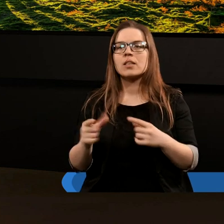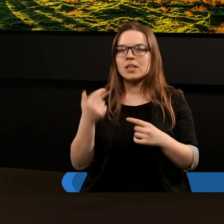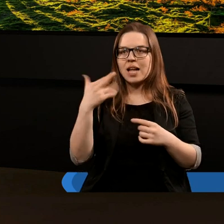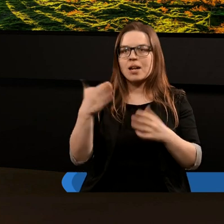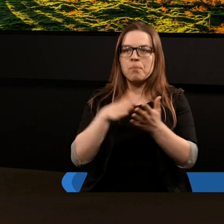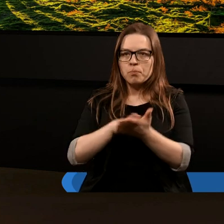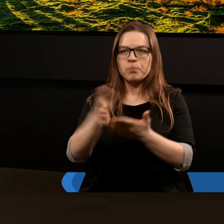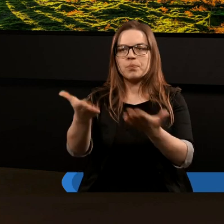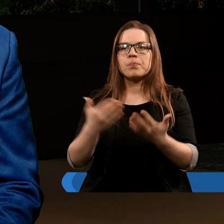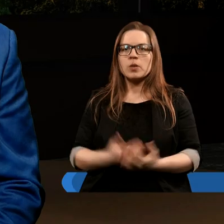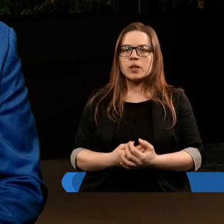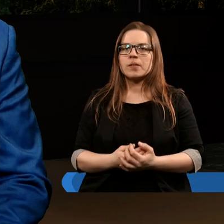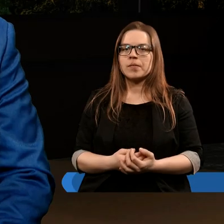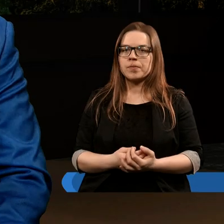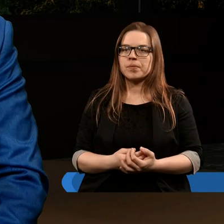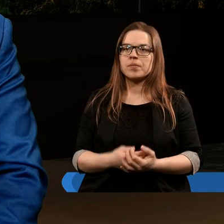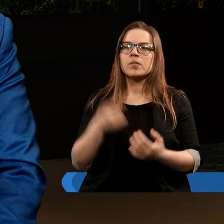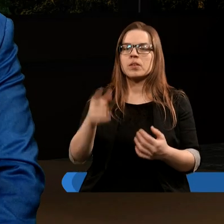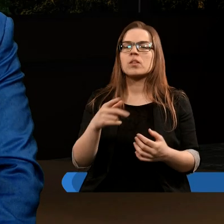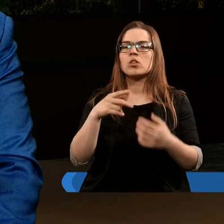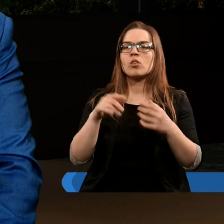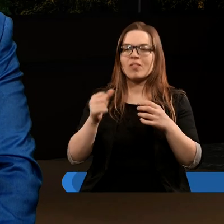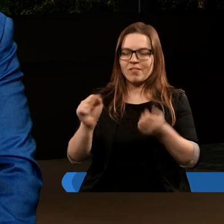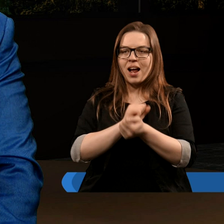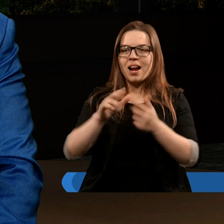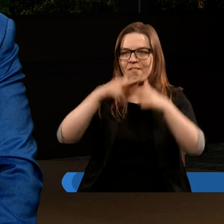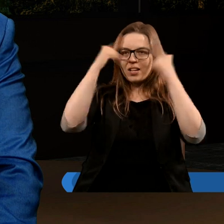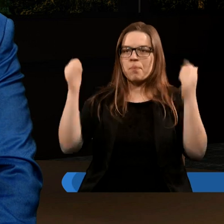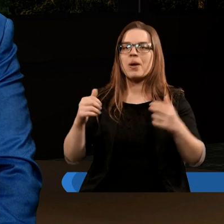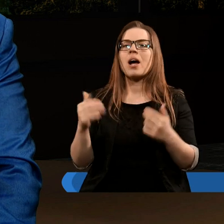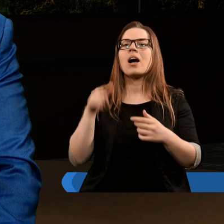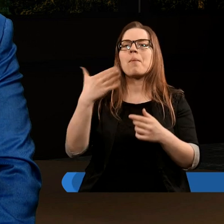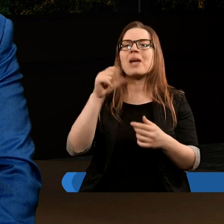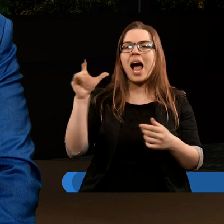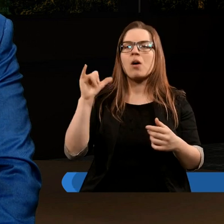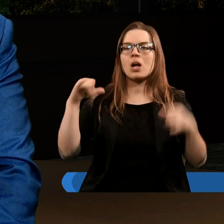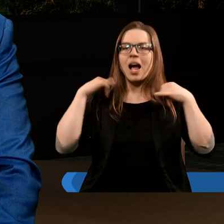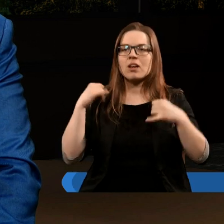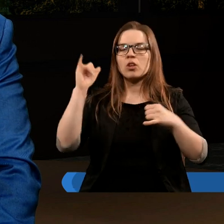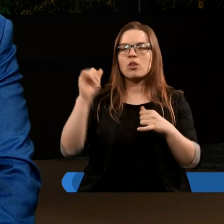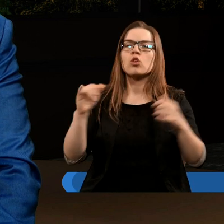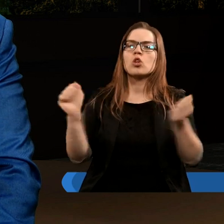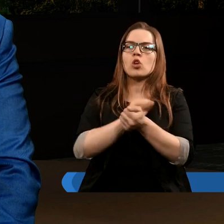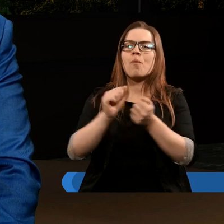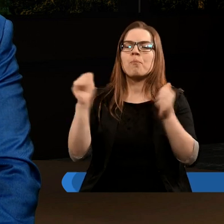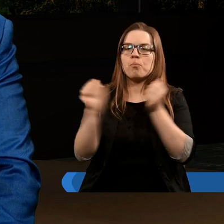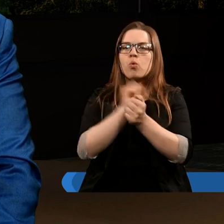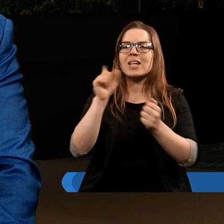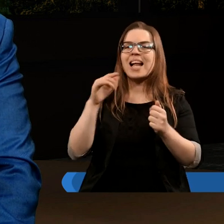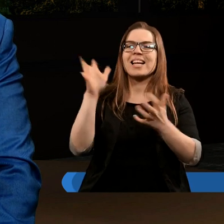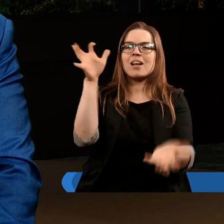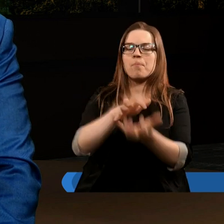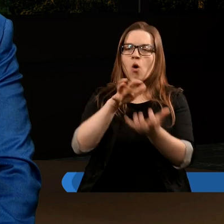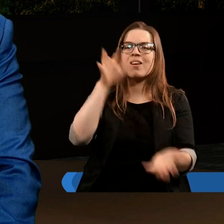Danielu, zechci, proszę. I wybuchła walka w niebie. Michał i aniołowie jego stoczyli bój ze smokiem